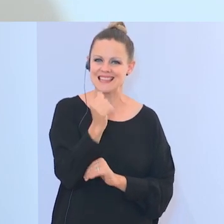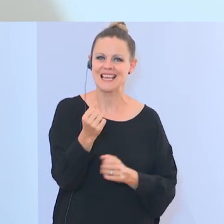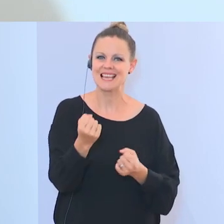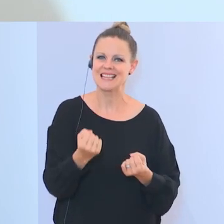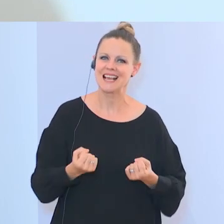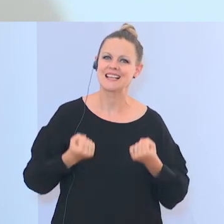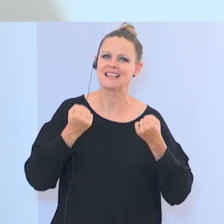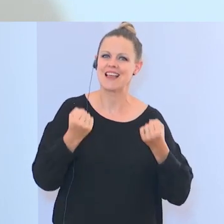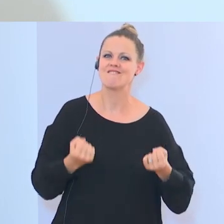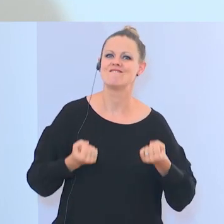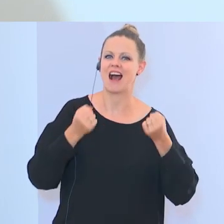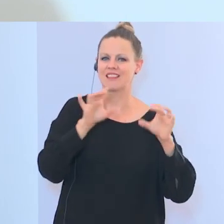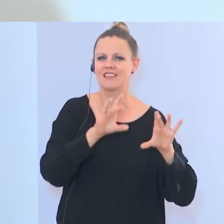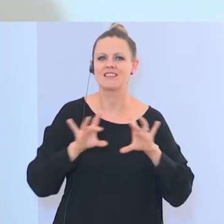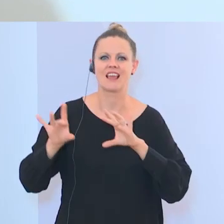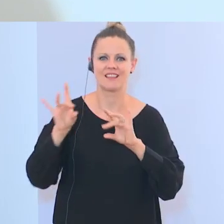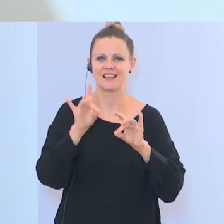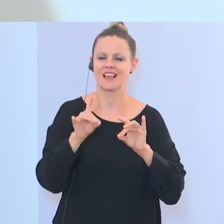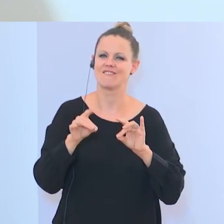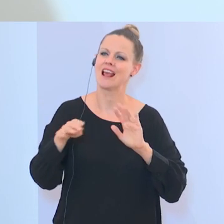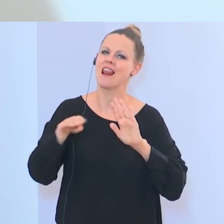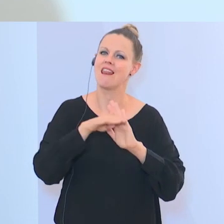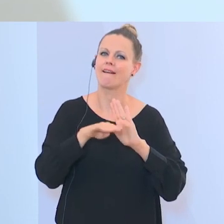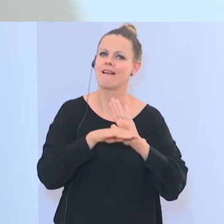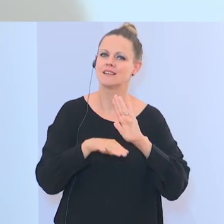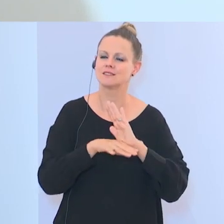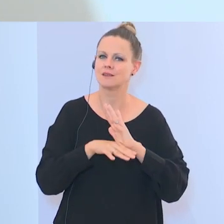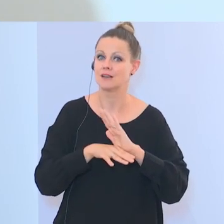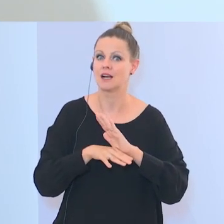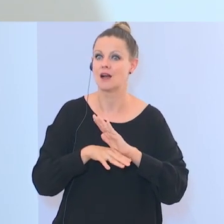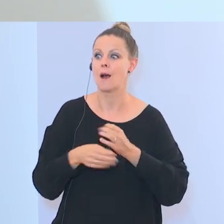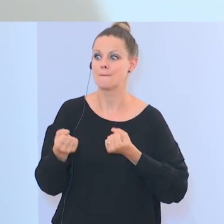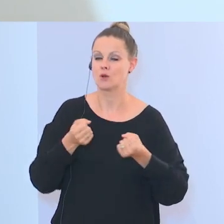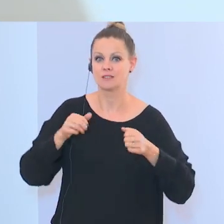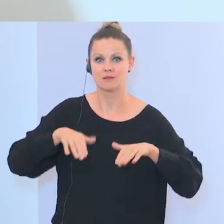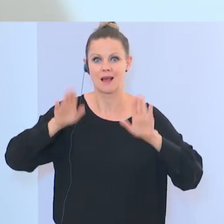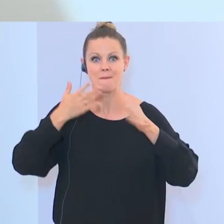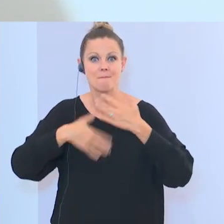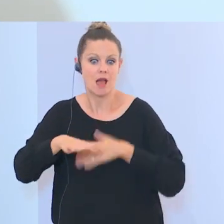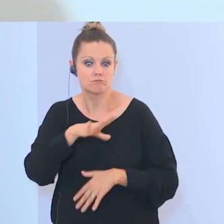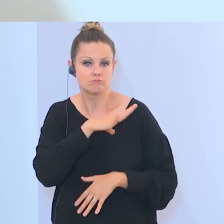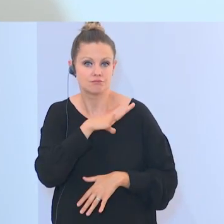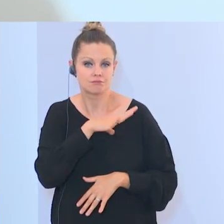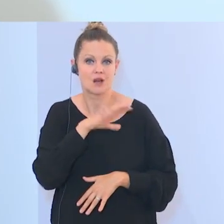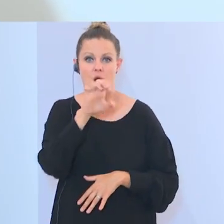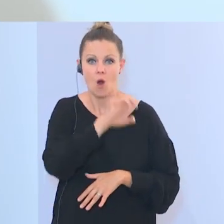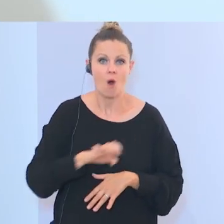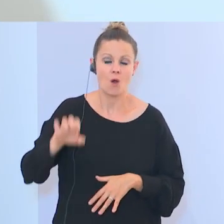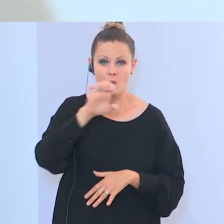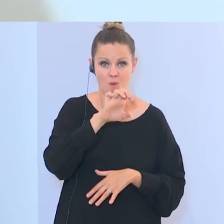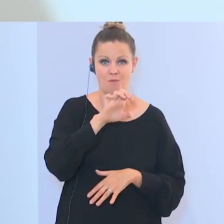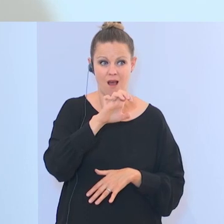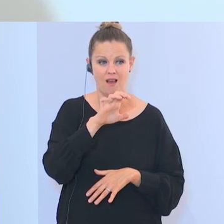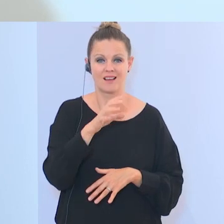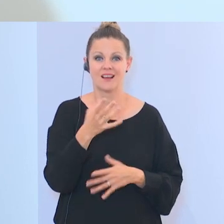legalistische Islamismus eine größere Gefahr für Europa und Deutschland ist als der Dschihadismus.